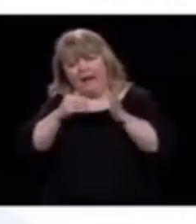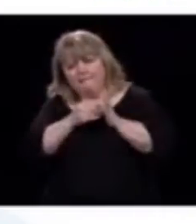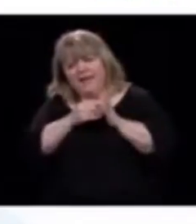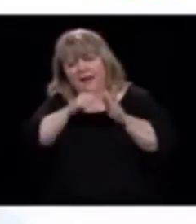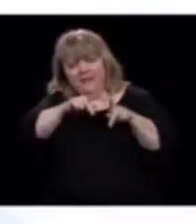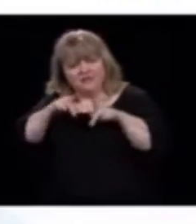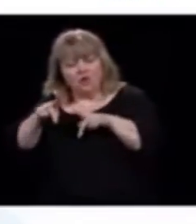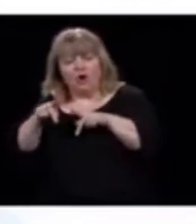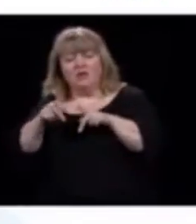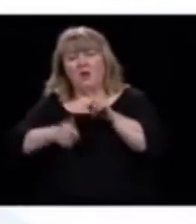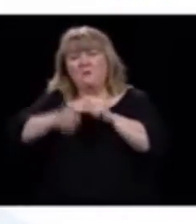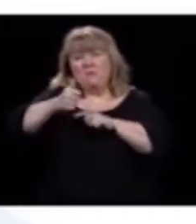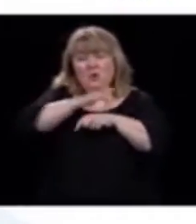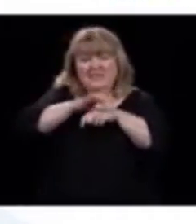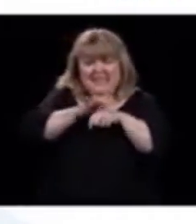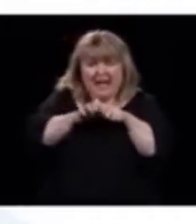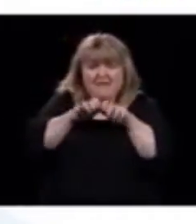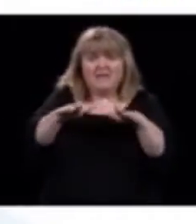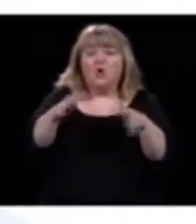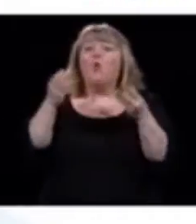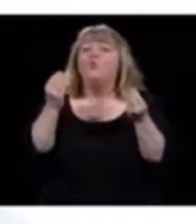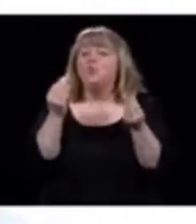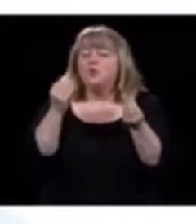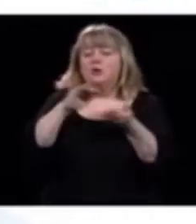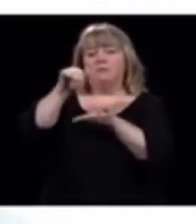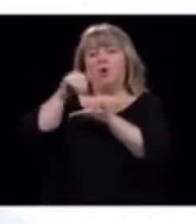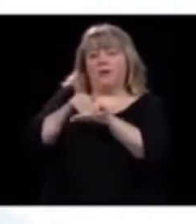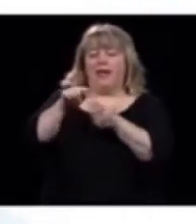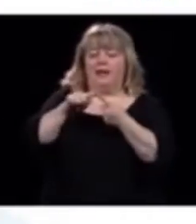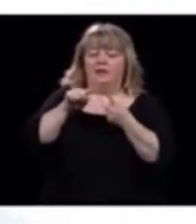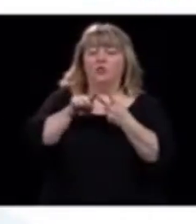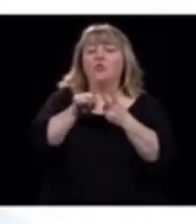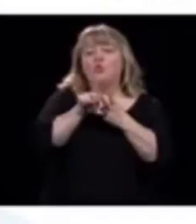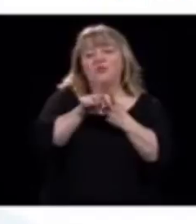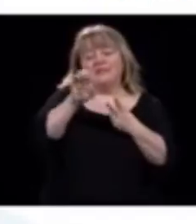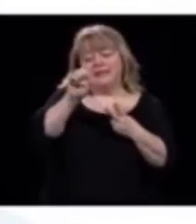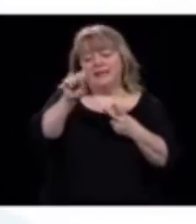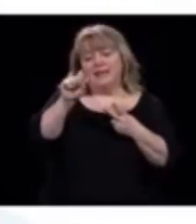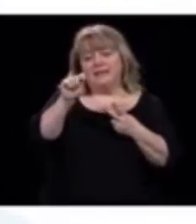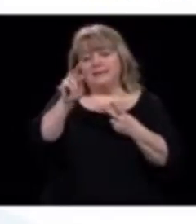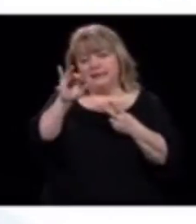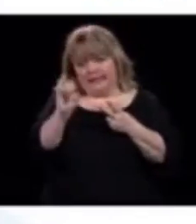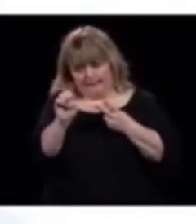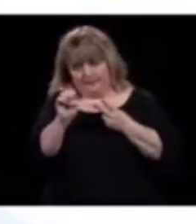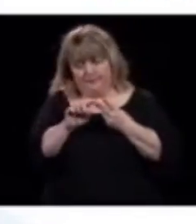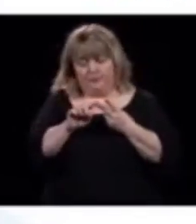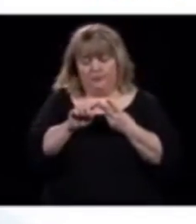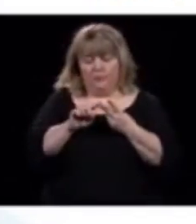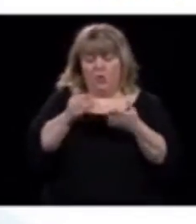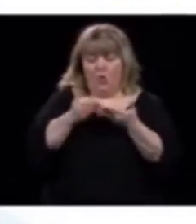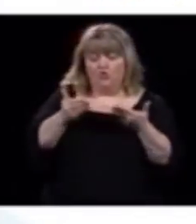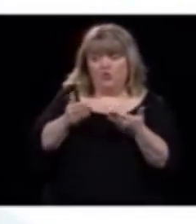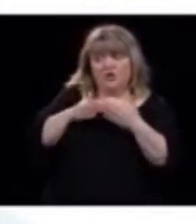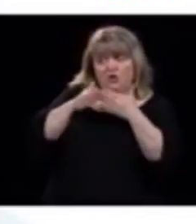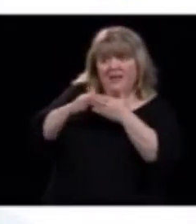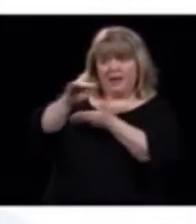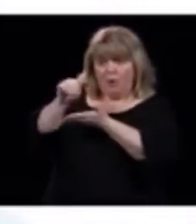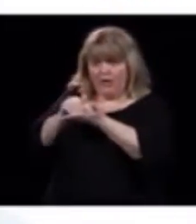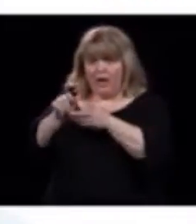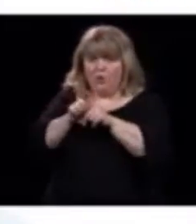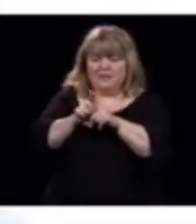plus de personnes infectées, ça reste Montréal et l'Estrie. On a demandé aujourd'hui aux autorités à Montréal puis en Estrie